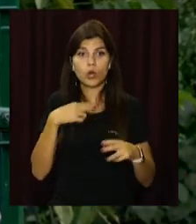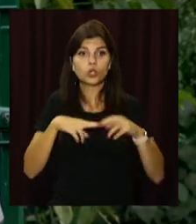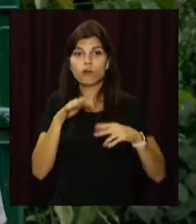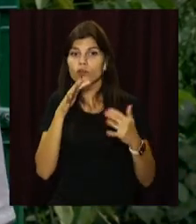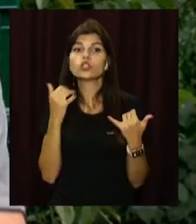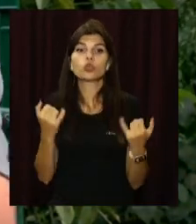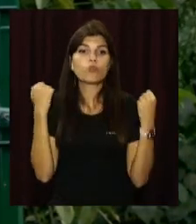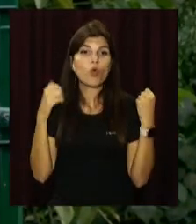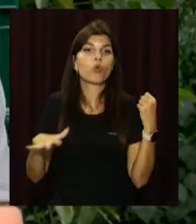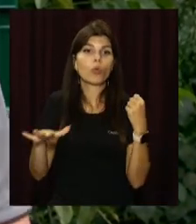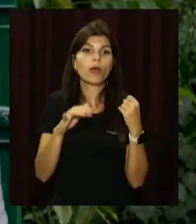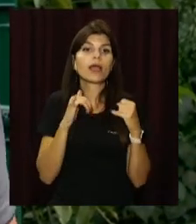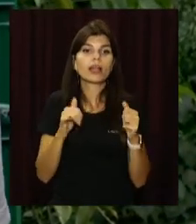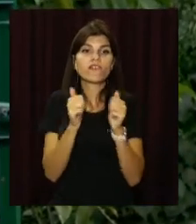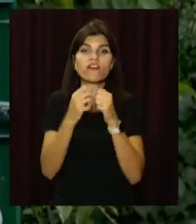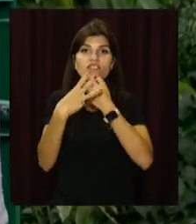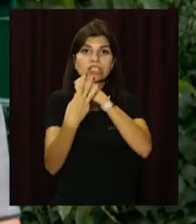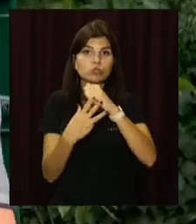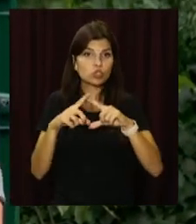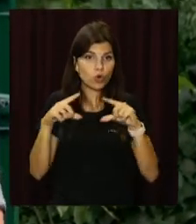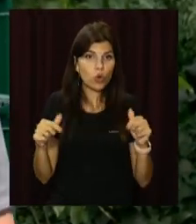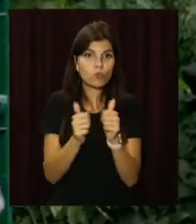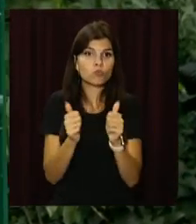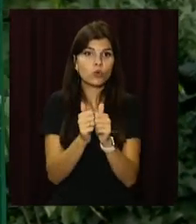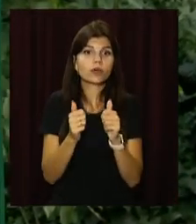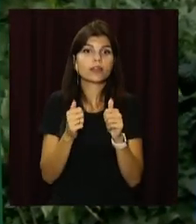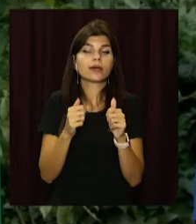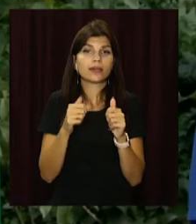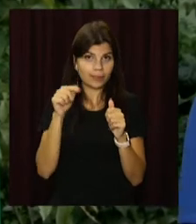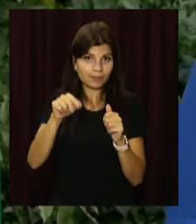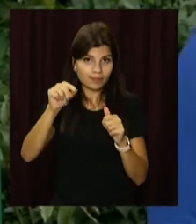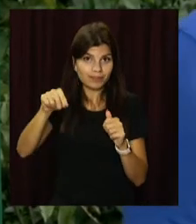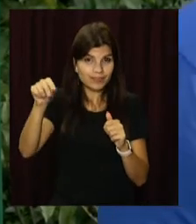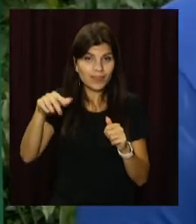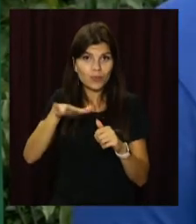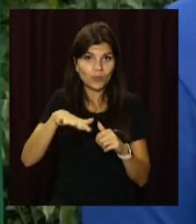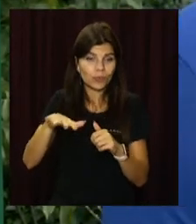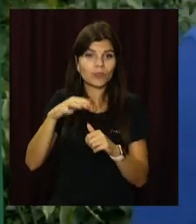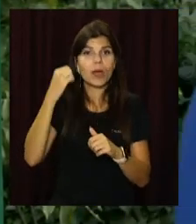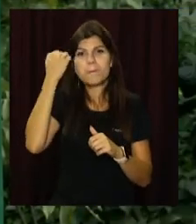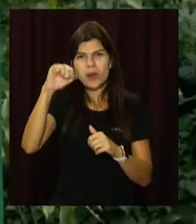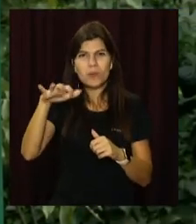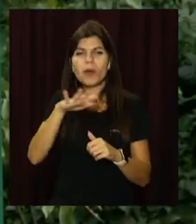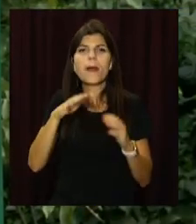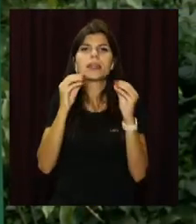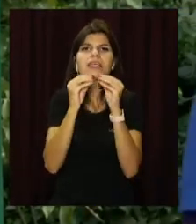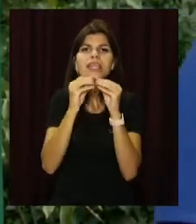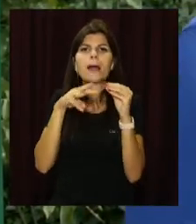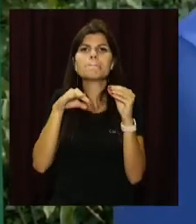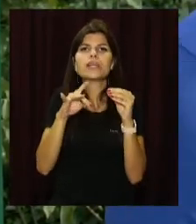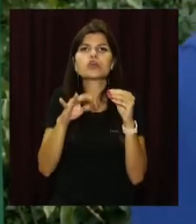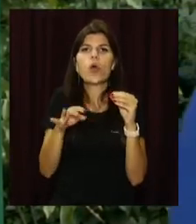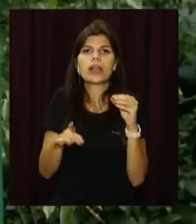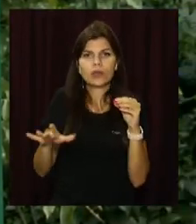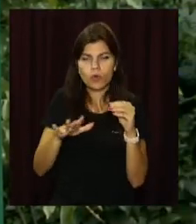сучасний спорткомплекс біля 18-ї школи поряд з цим майданчиком. На проспекти Перемоги на 10-й мікрайоні Лівого березі, на проспекту